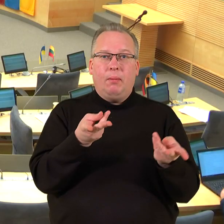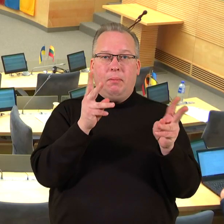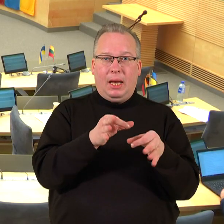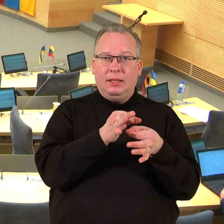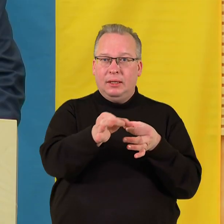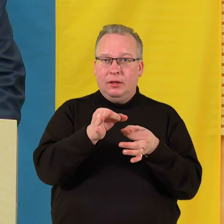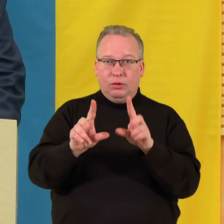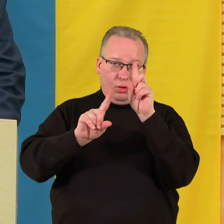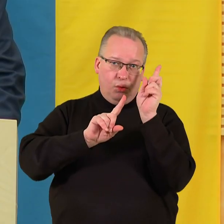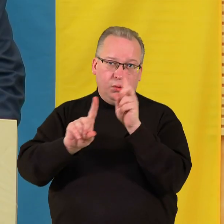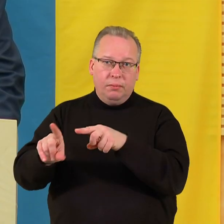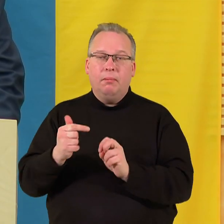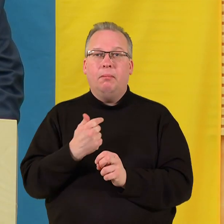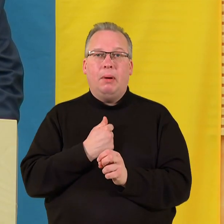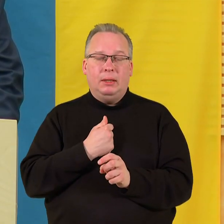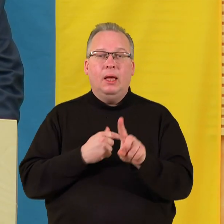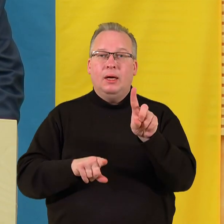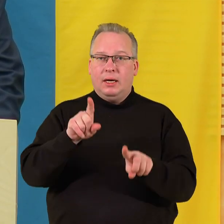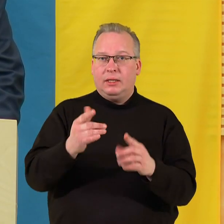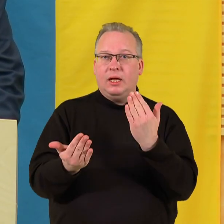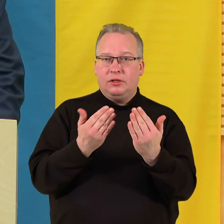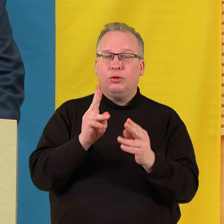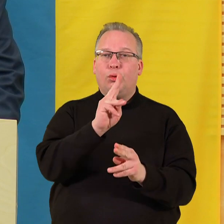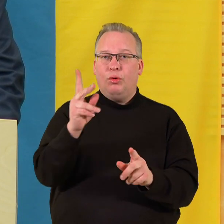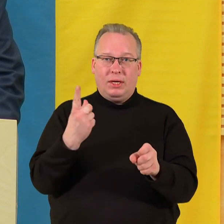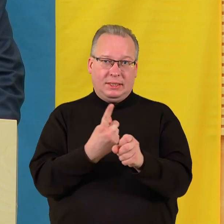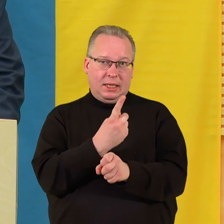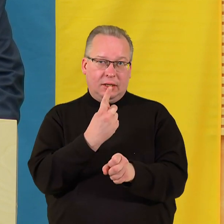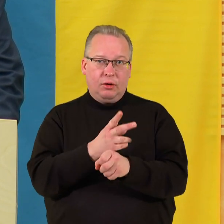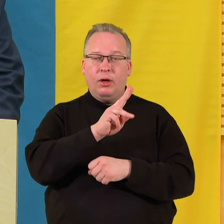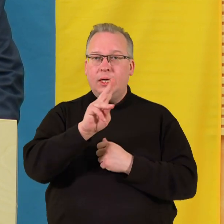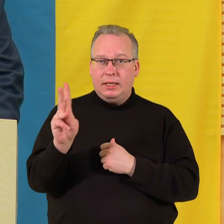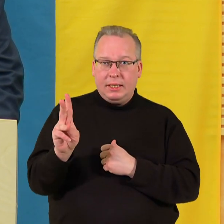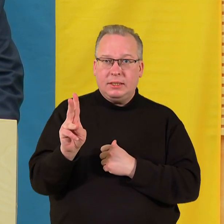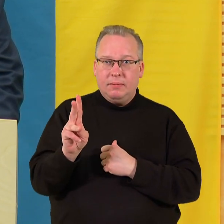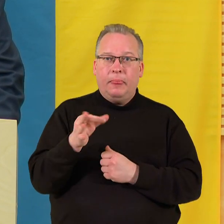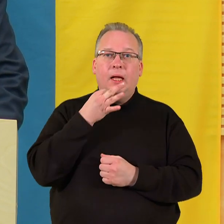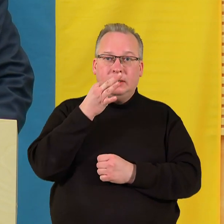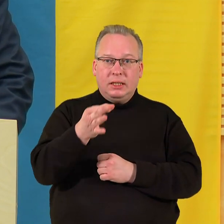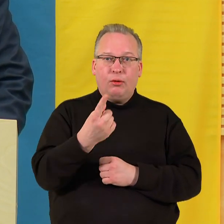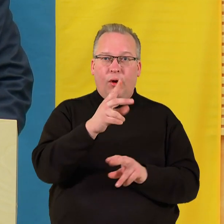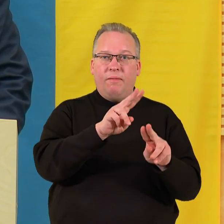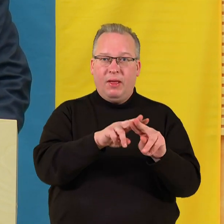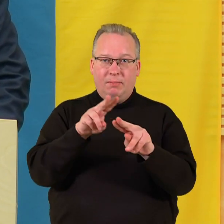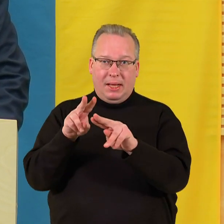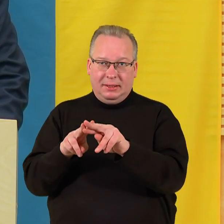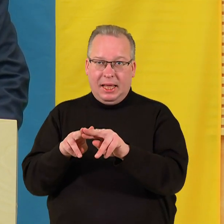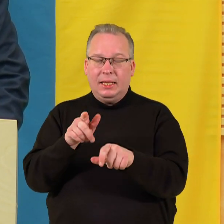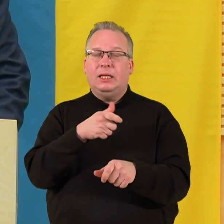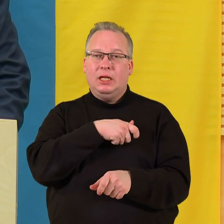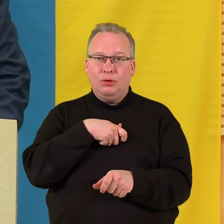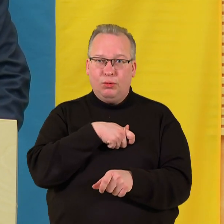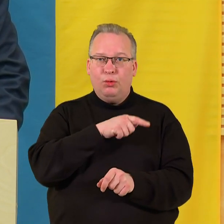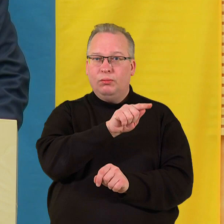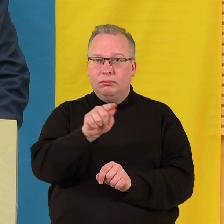regionus. Man kartais atrodo, kad tie kritikai, kurie metas strelėsi vienbandatininkų daržą, tiesiog